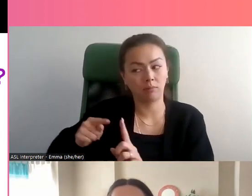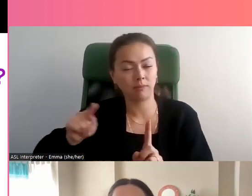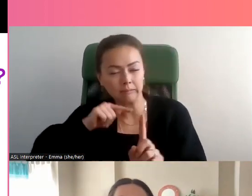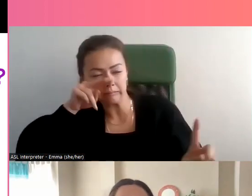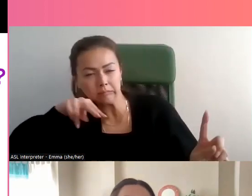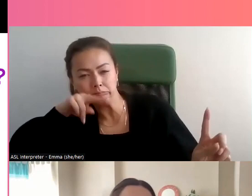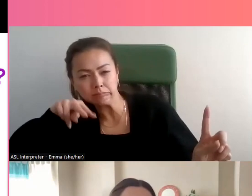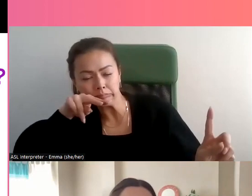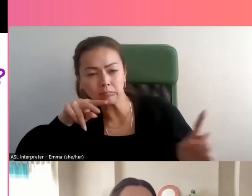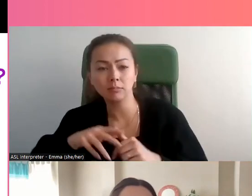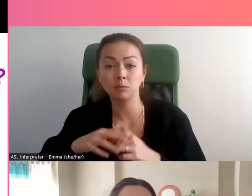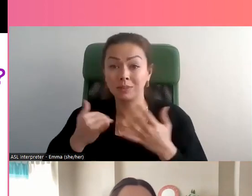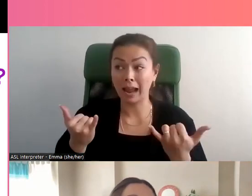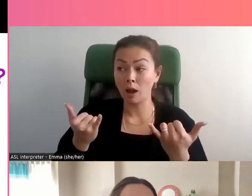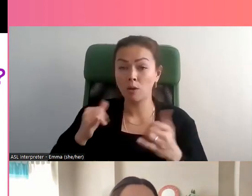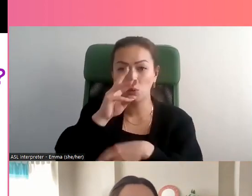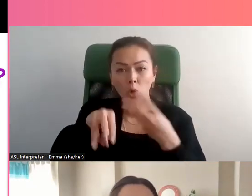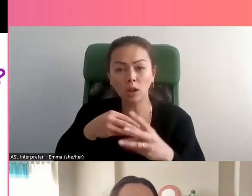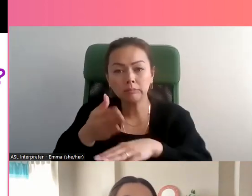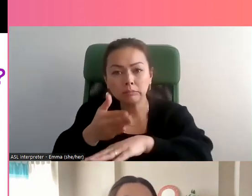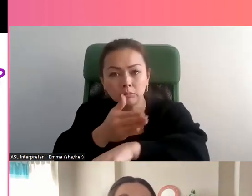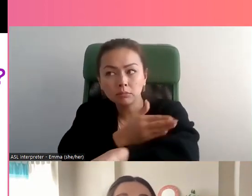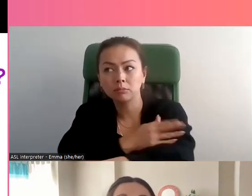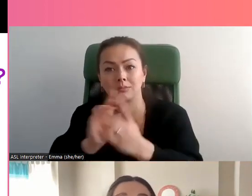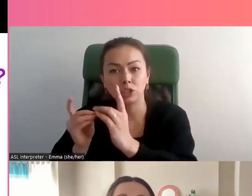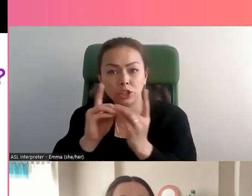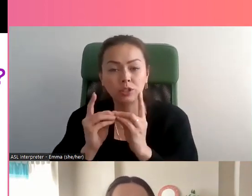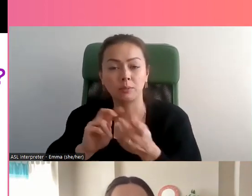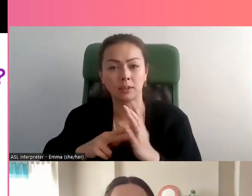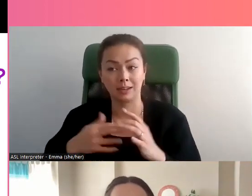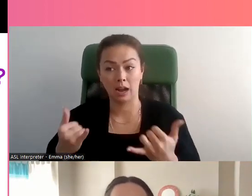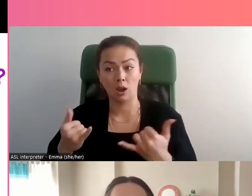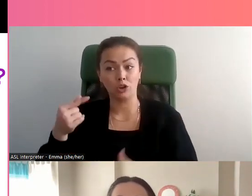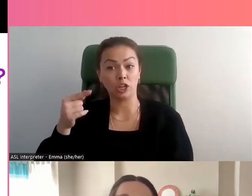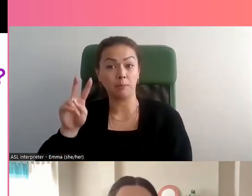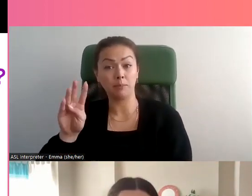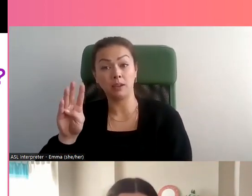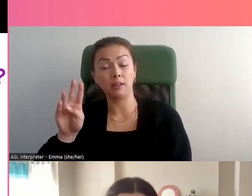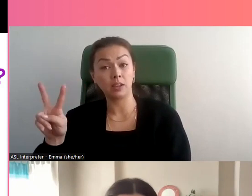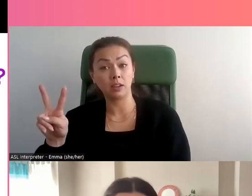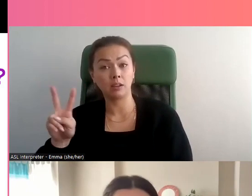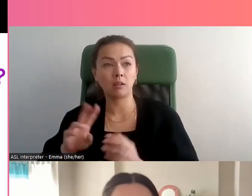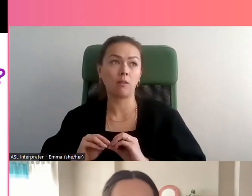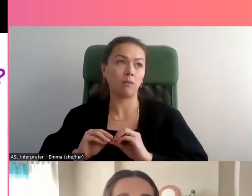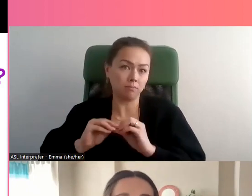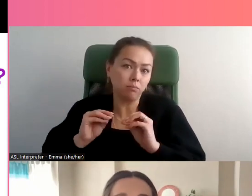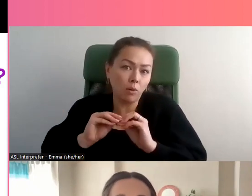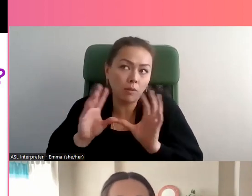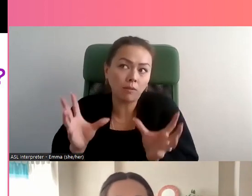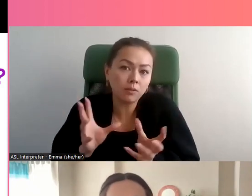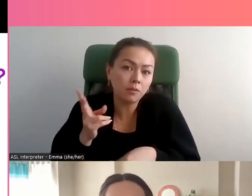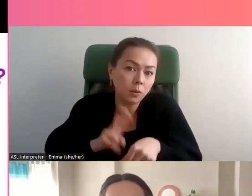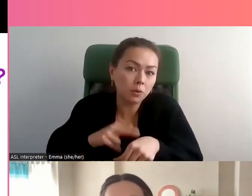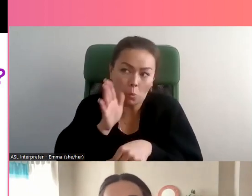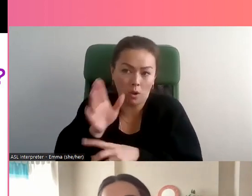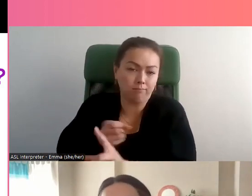notre monde en évolution technologique, il est rare que la VFS-FT n pas facilitée par la technologie